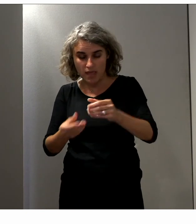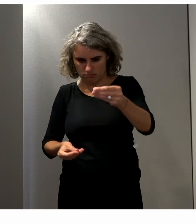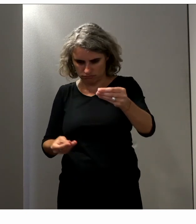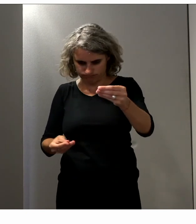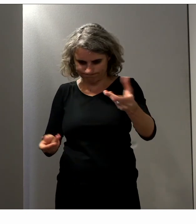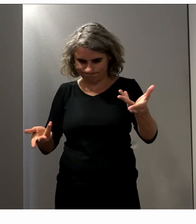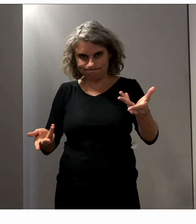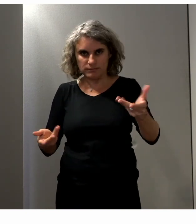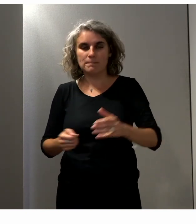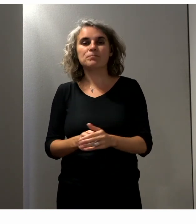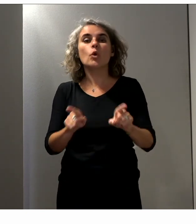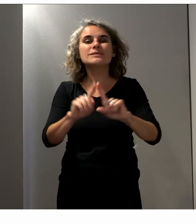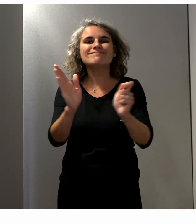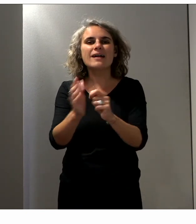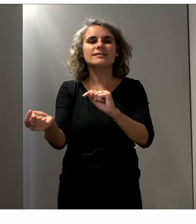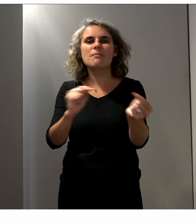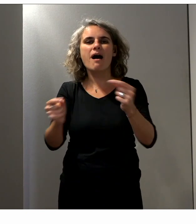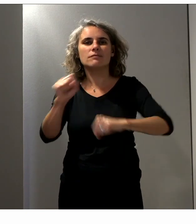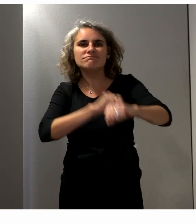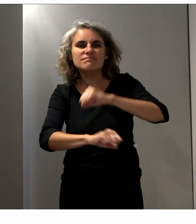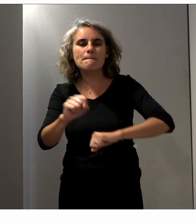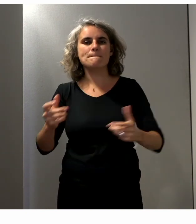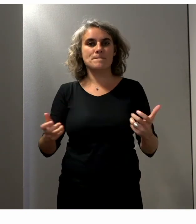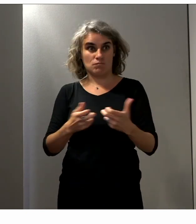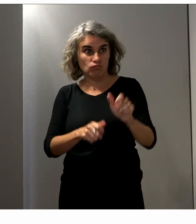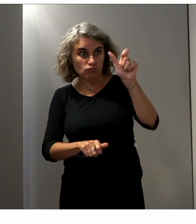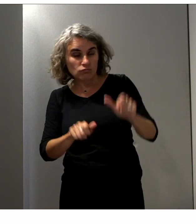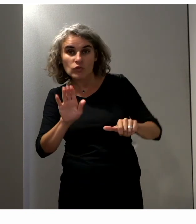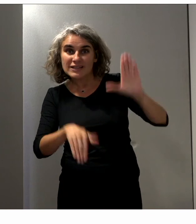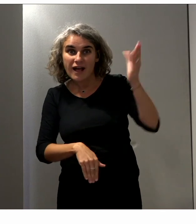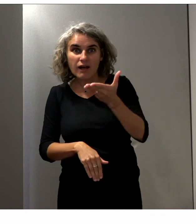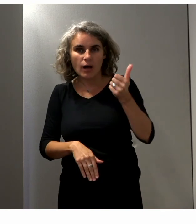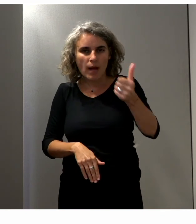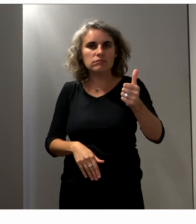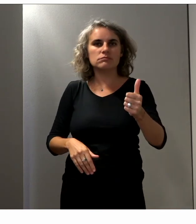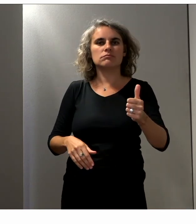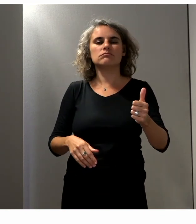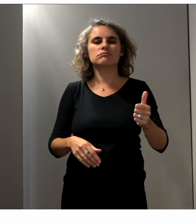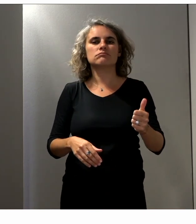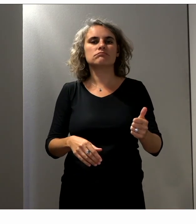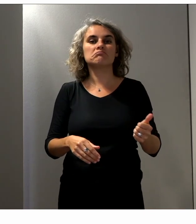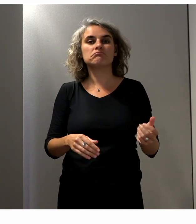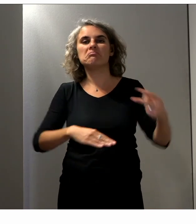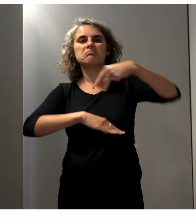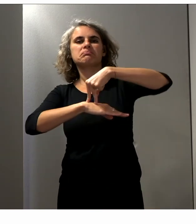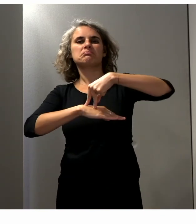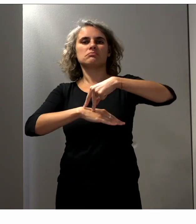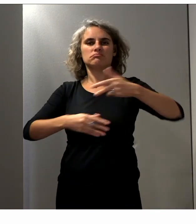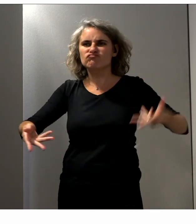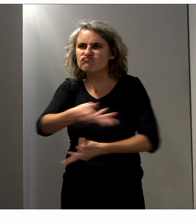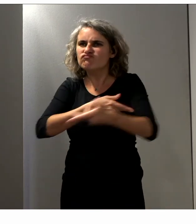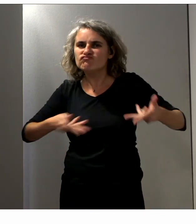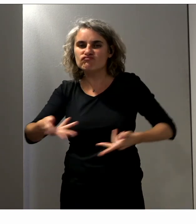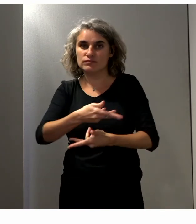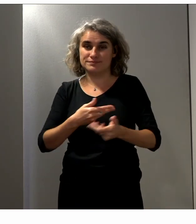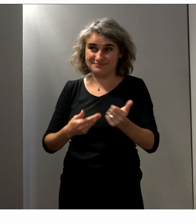locaux, effectivement, les candidats organisent des débats avec la population et donc il faut les inviter